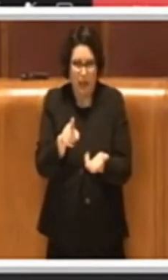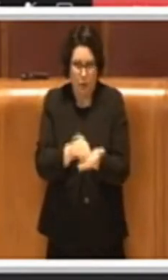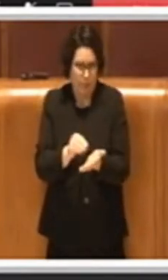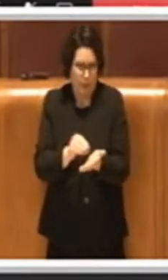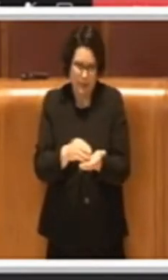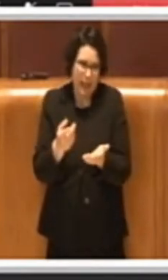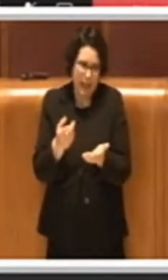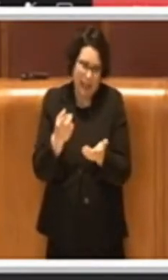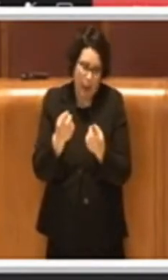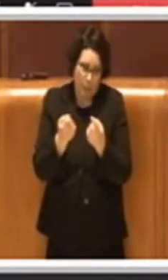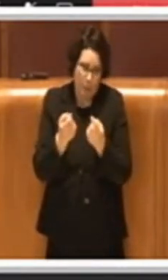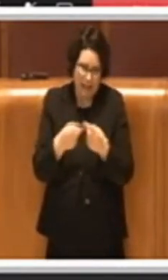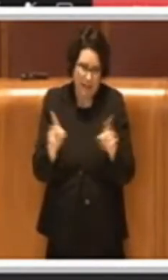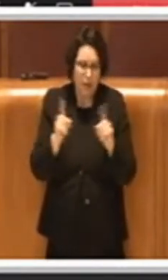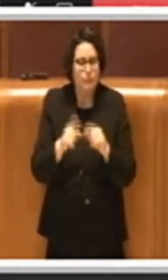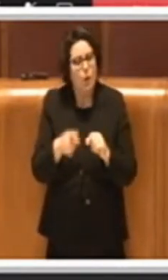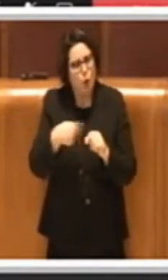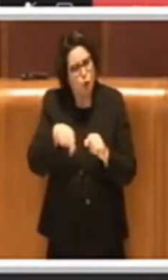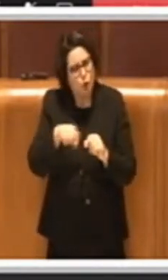Grazie presidente, il nostro voto sarà favorevole.